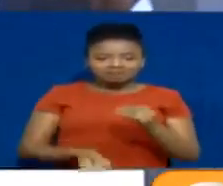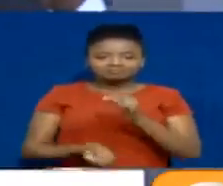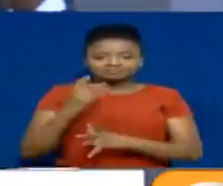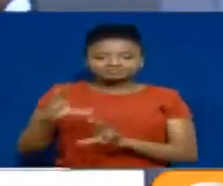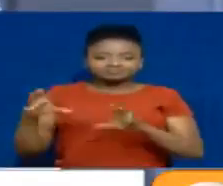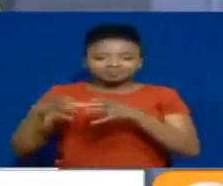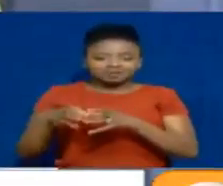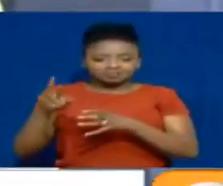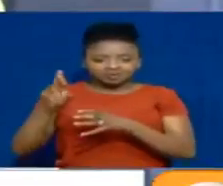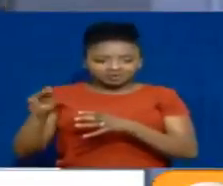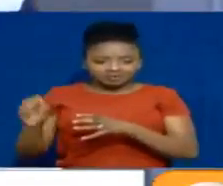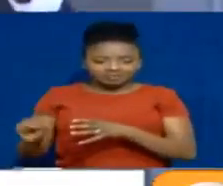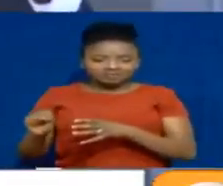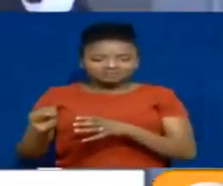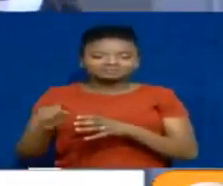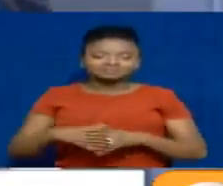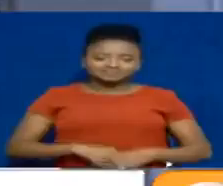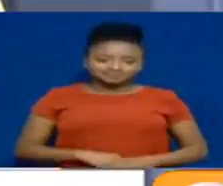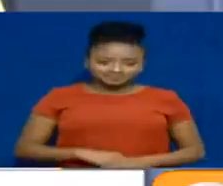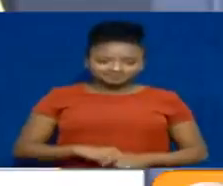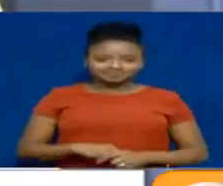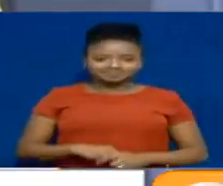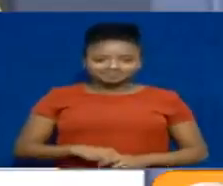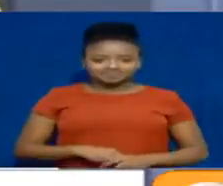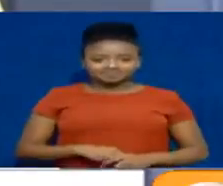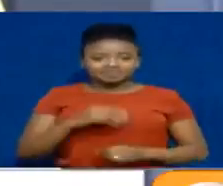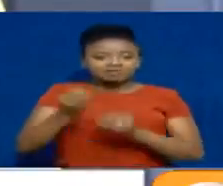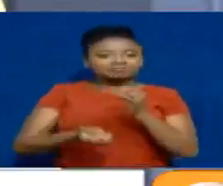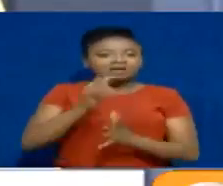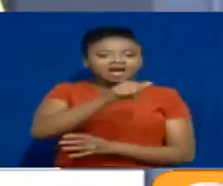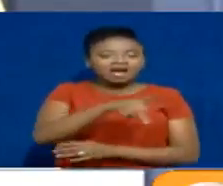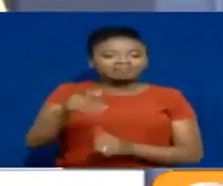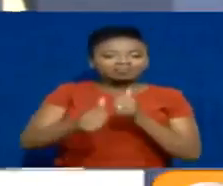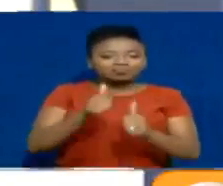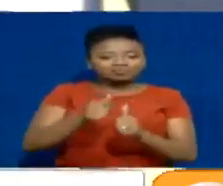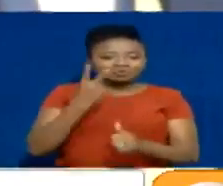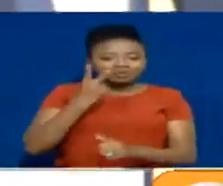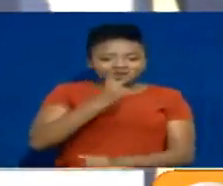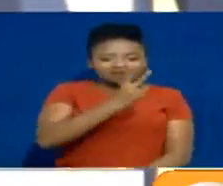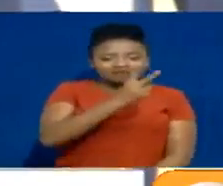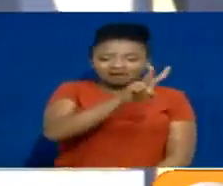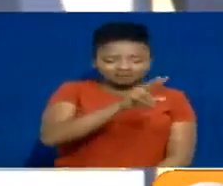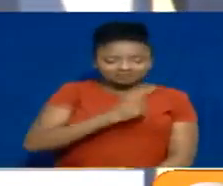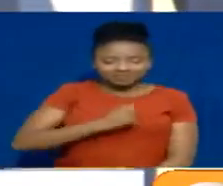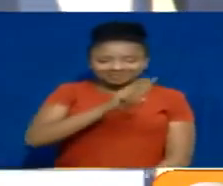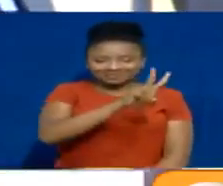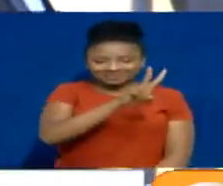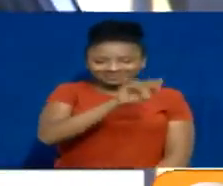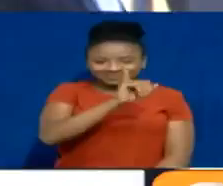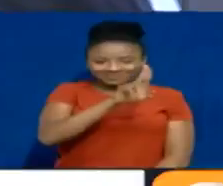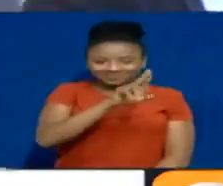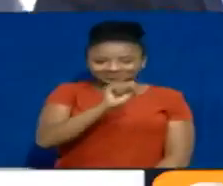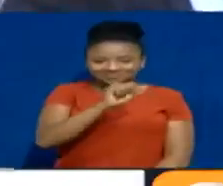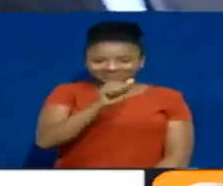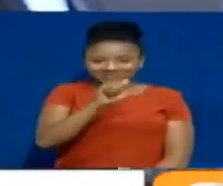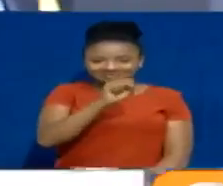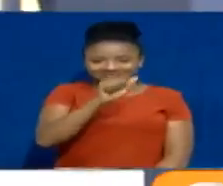Nominee number three, Royal Media Services vyu sasa COVID-19 innovations. Hey,